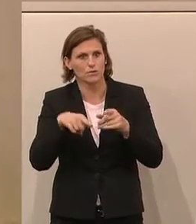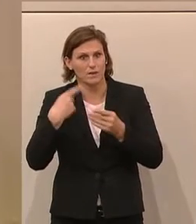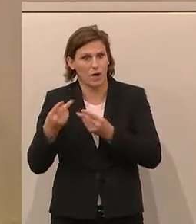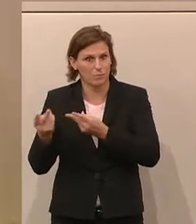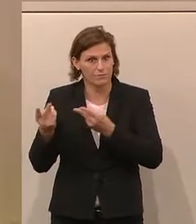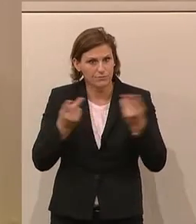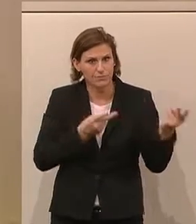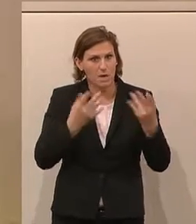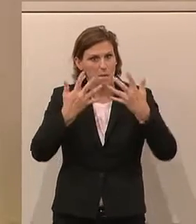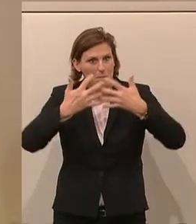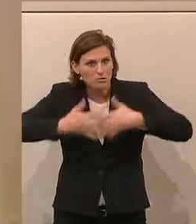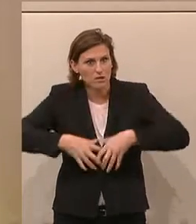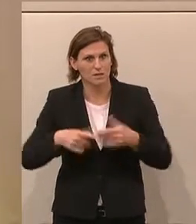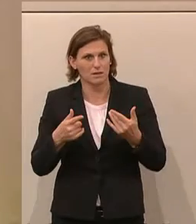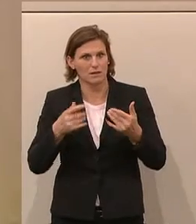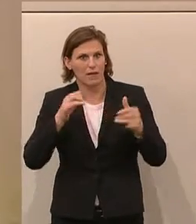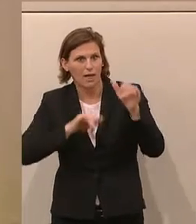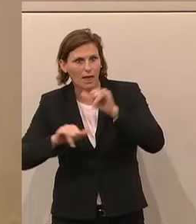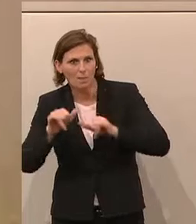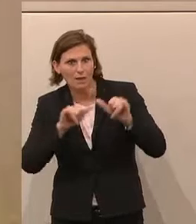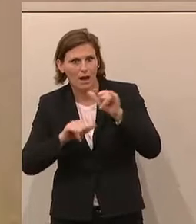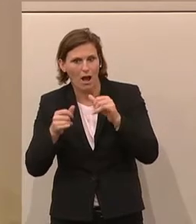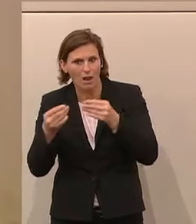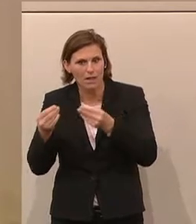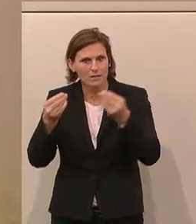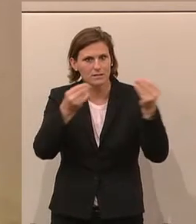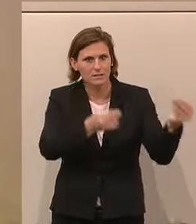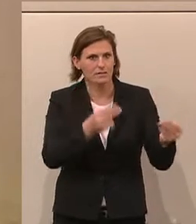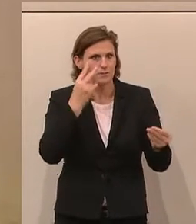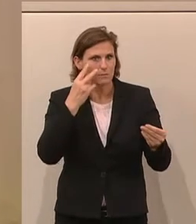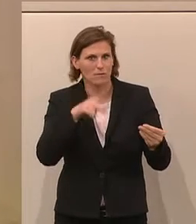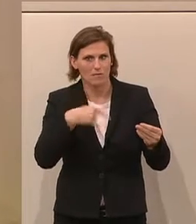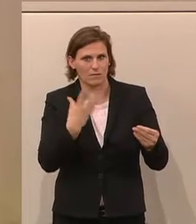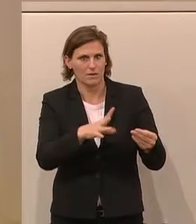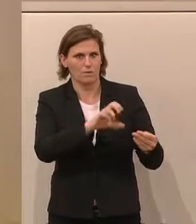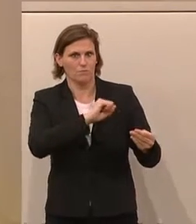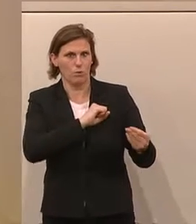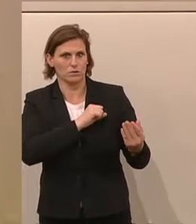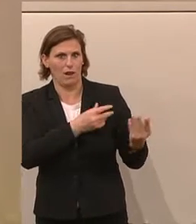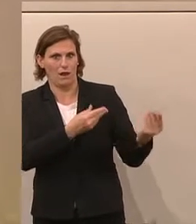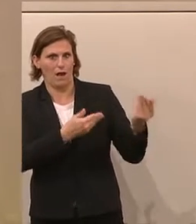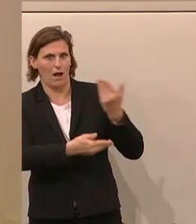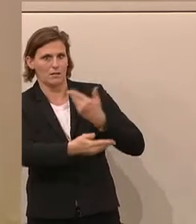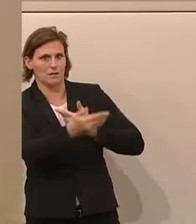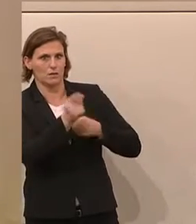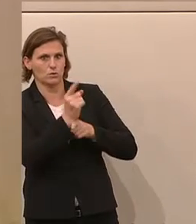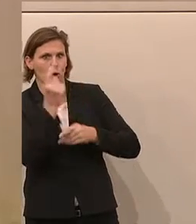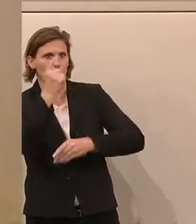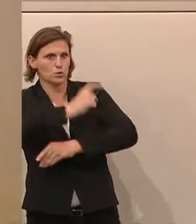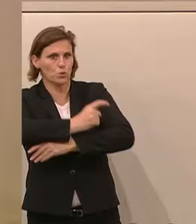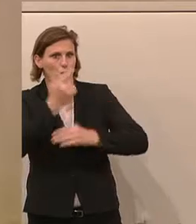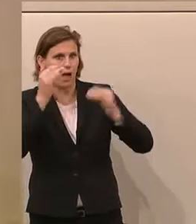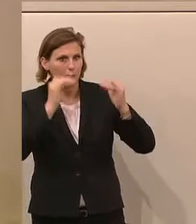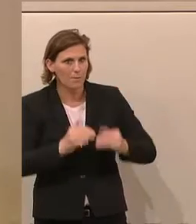Also das ist ja offensichtlich, dass wir hier die Profiteure des Handels sind. Und allein der Abbau von Zöllen würde den